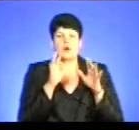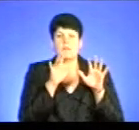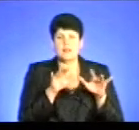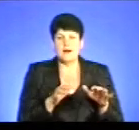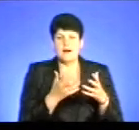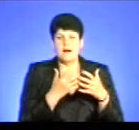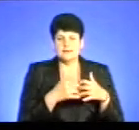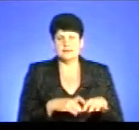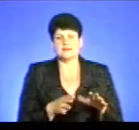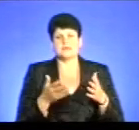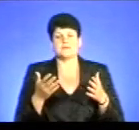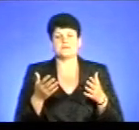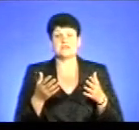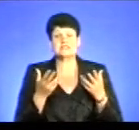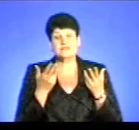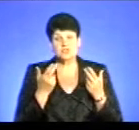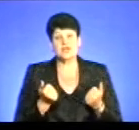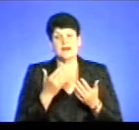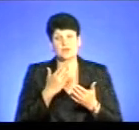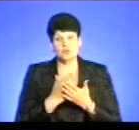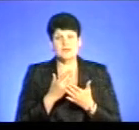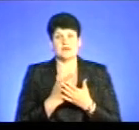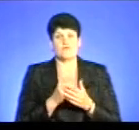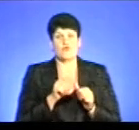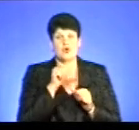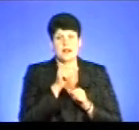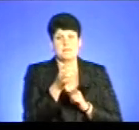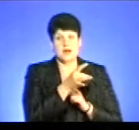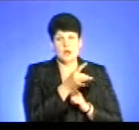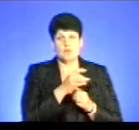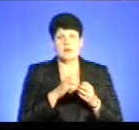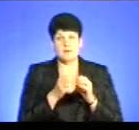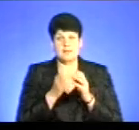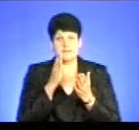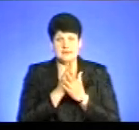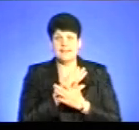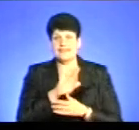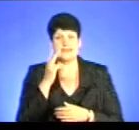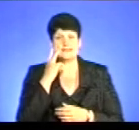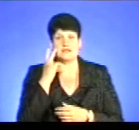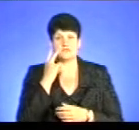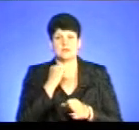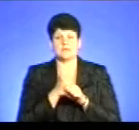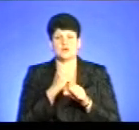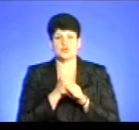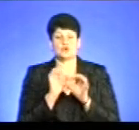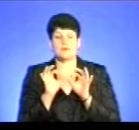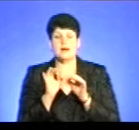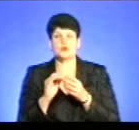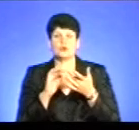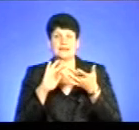і комп'ютери. І, звичайно, що є в деяких регіонах проблеми, тому що не завжди працює нормальний інтернет.